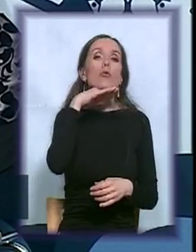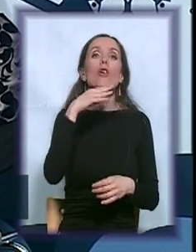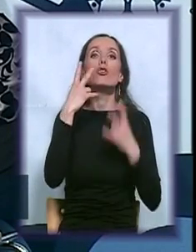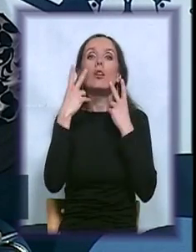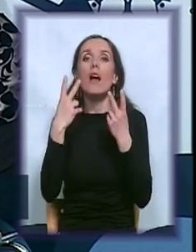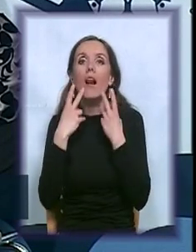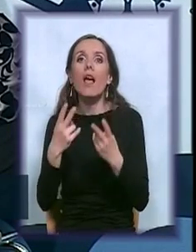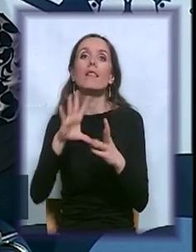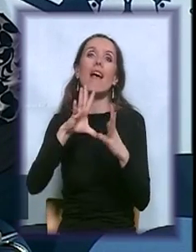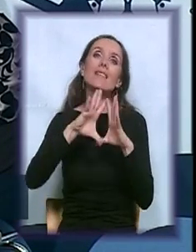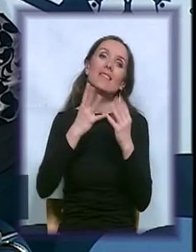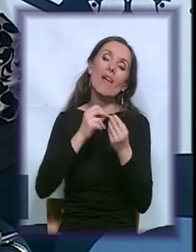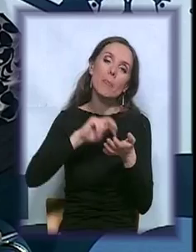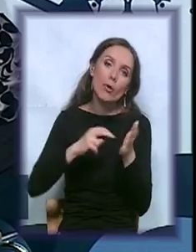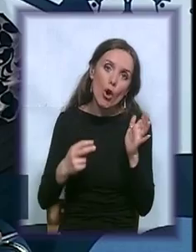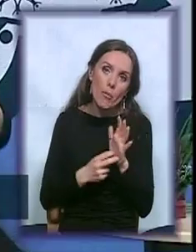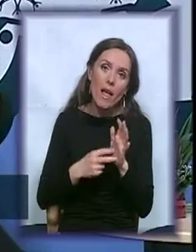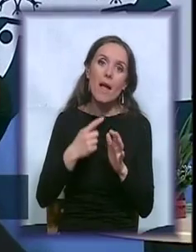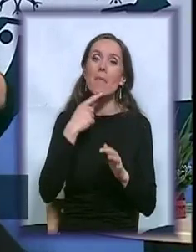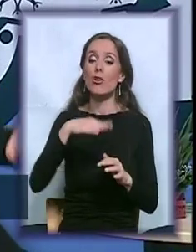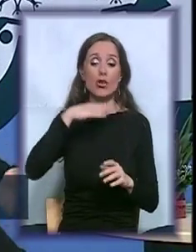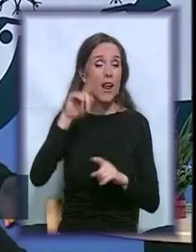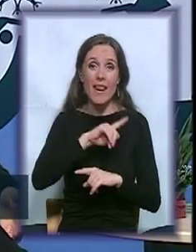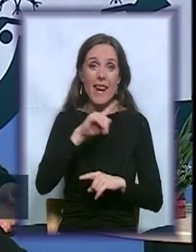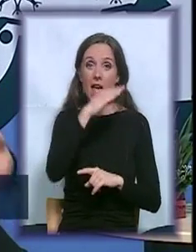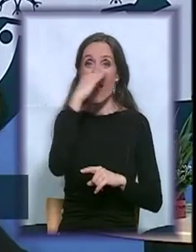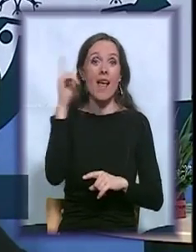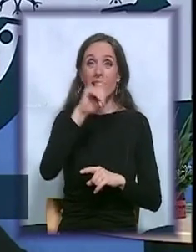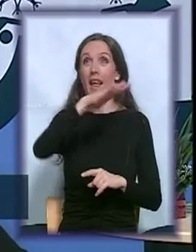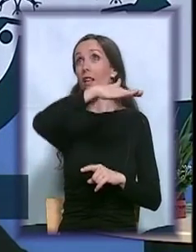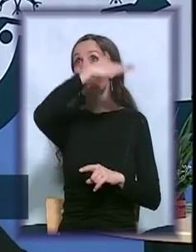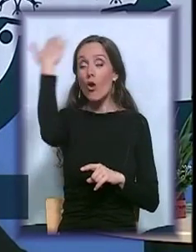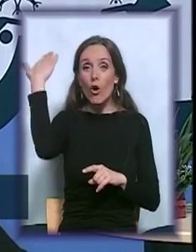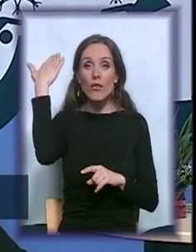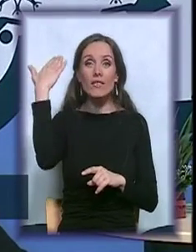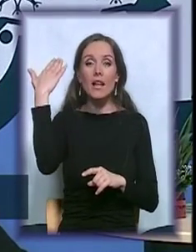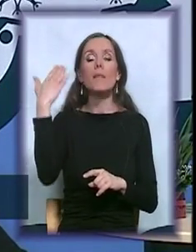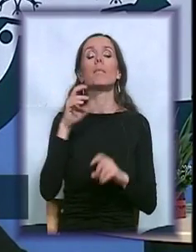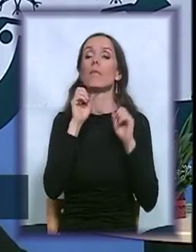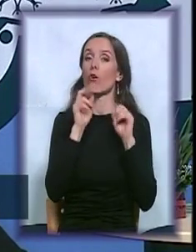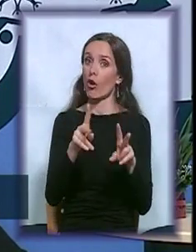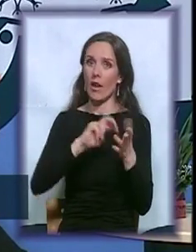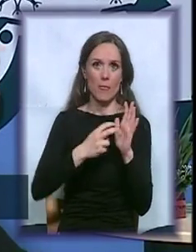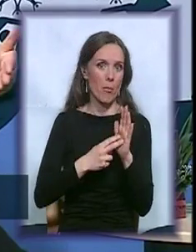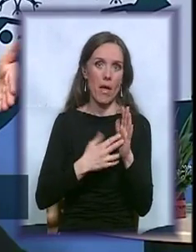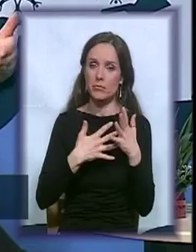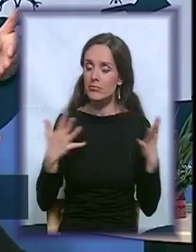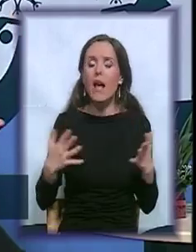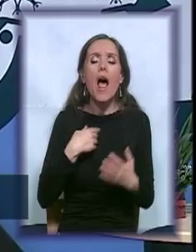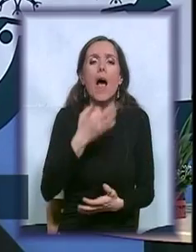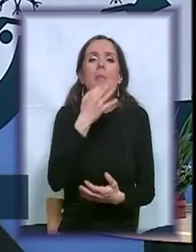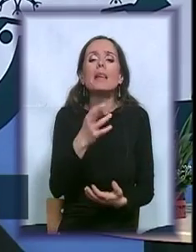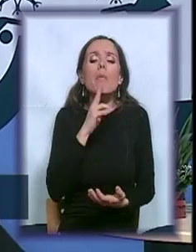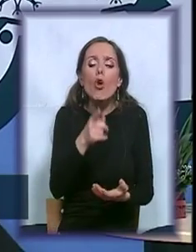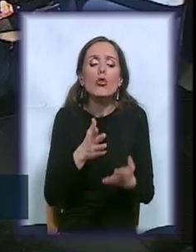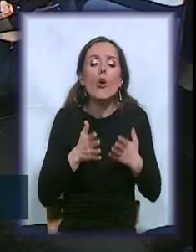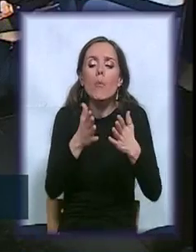to samo tu, ne dovde, ne dovde, nego ovako ovde, nećemo valjda pisati. A koji je onda put? Šta ćemo da radimo da